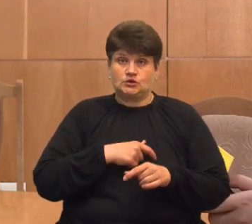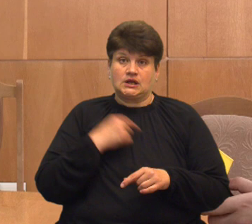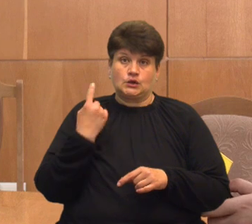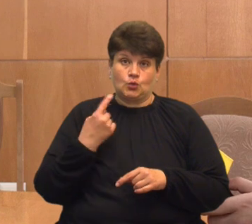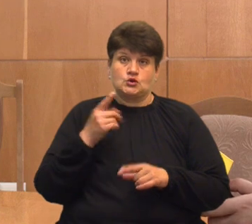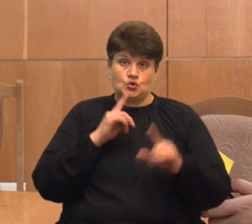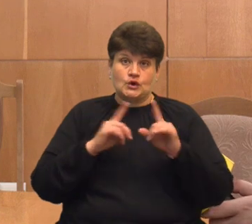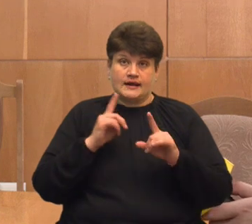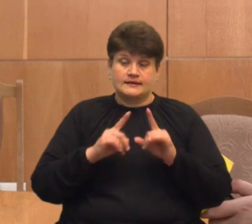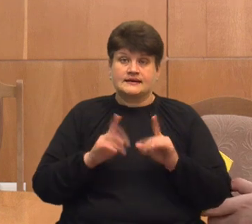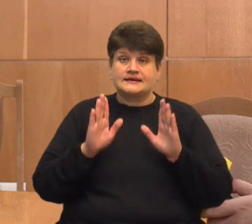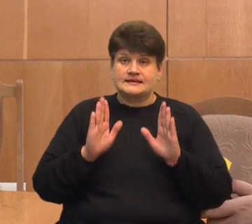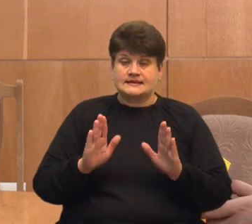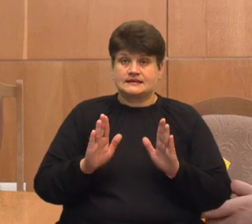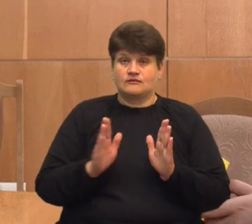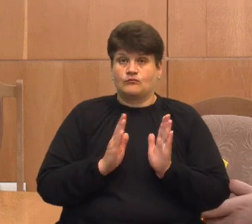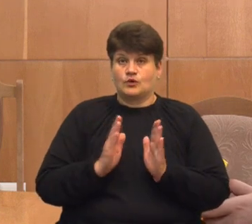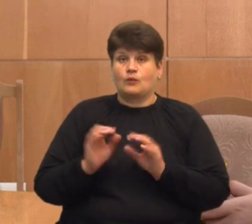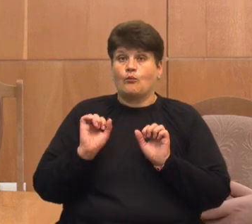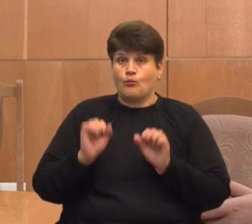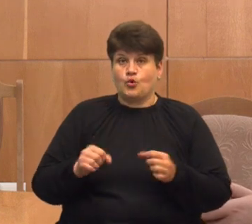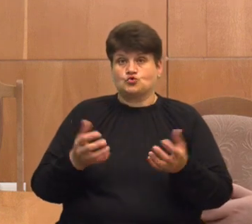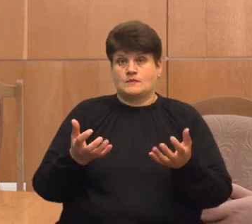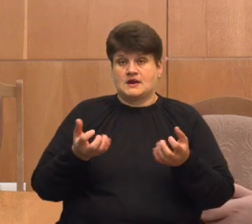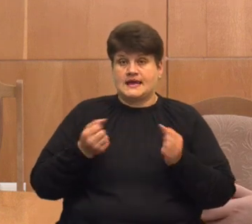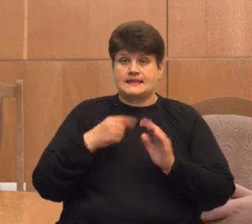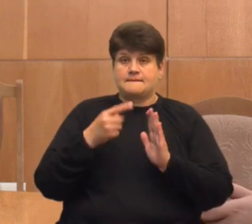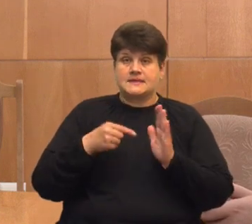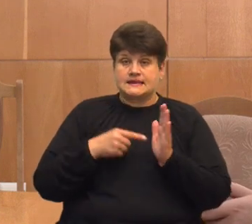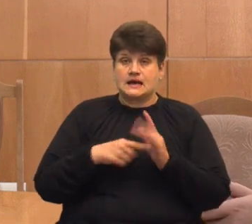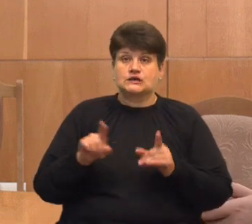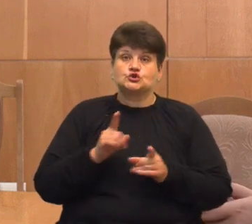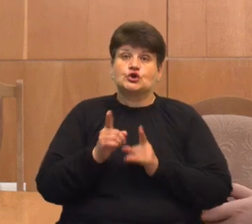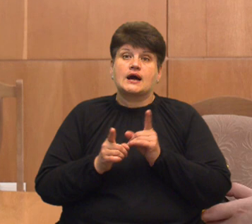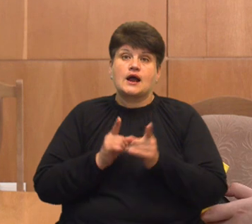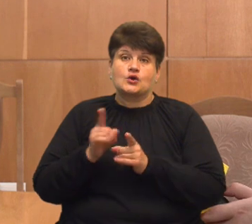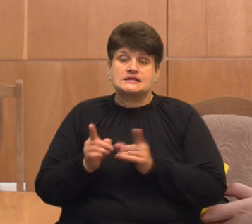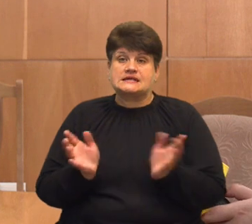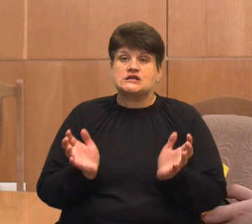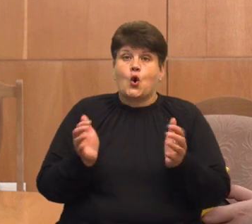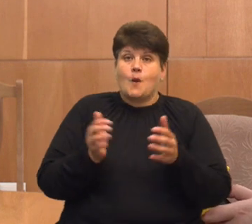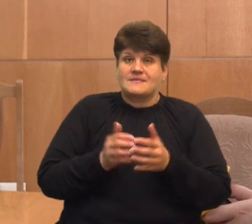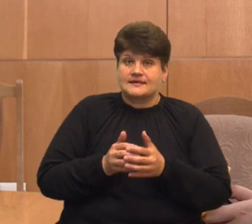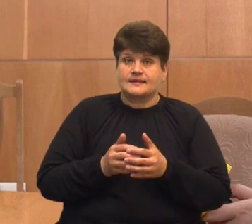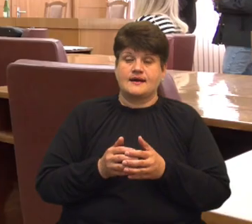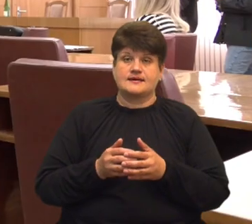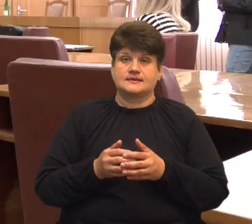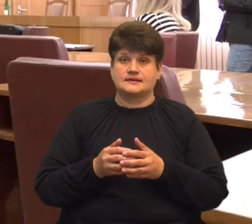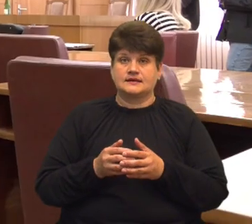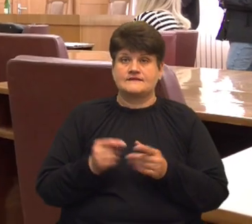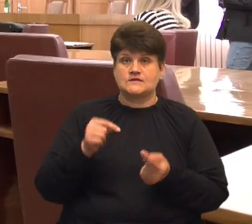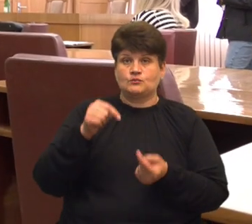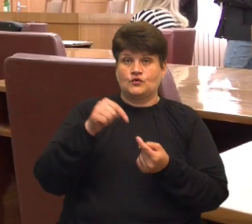лише в сесійному порядку можуть прийняти питання щодо організації чи об'єднання таких відповідних установ.